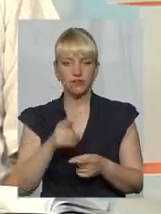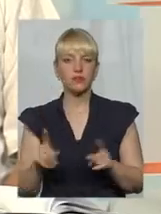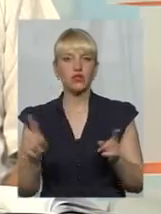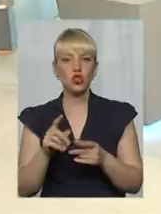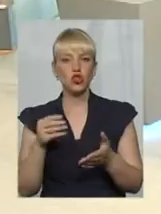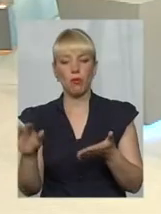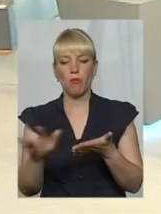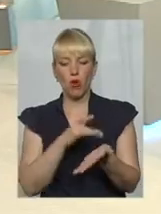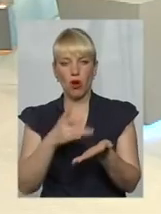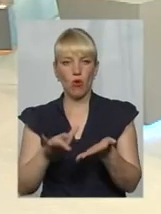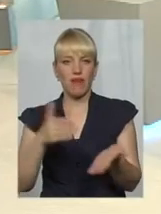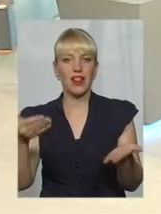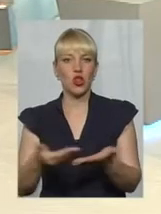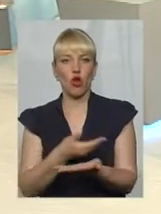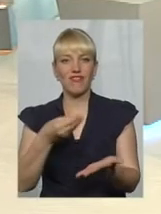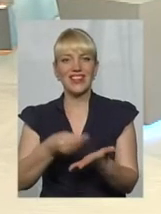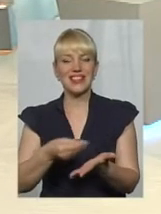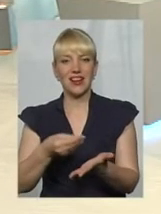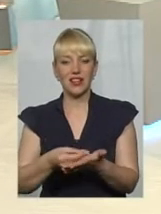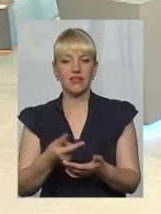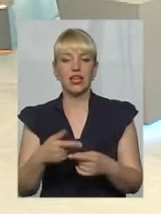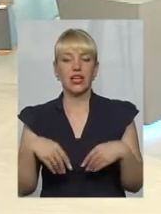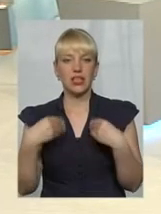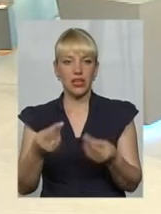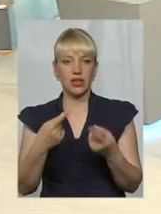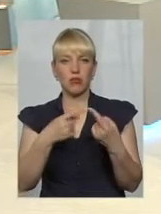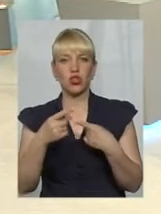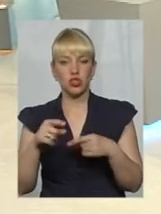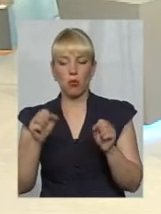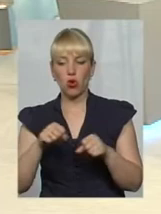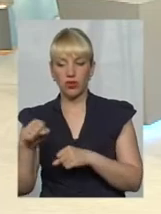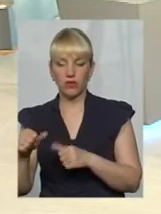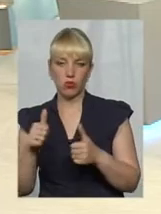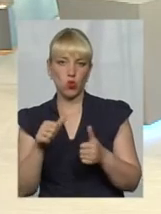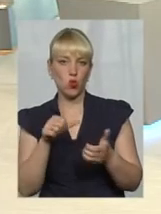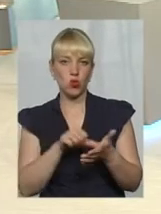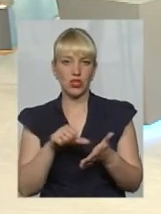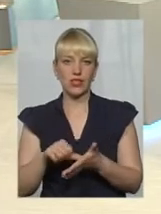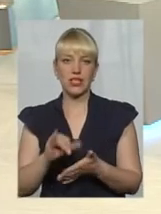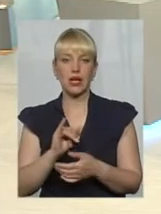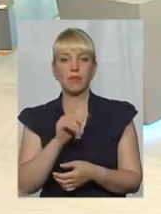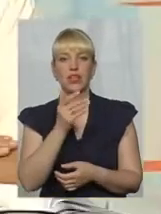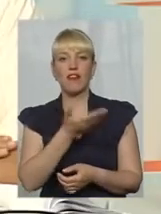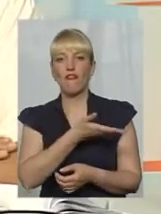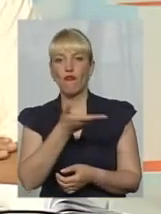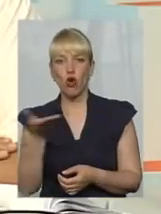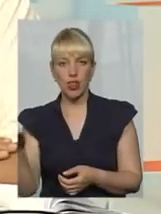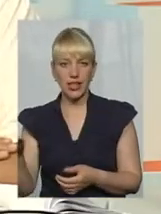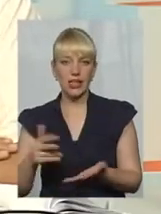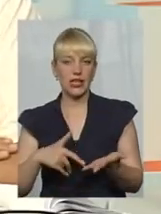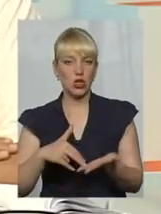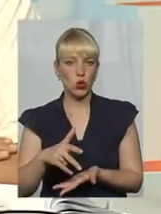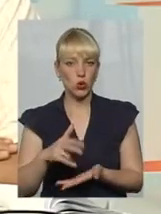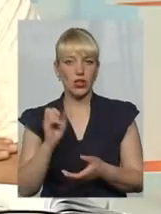самий час ми, звичайно, даємо іншим можливим учасникам. І вони йдуть на конкурс вже з новими